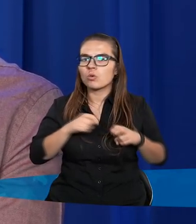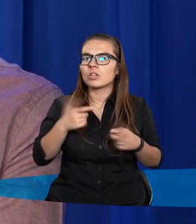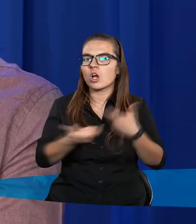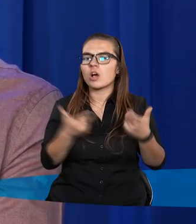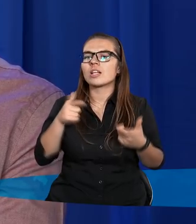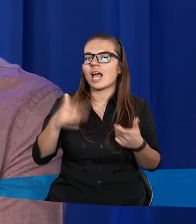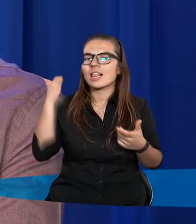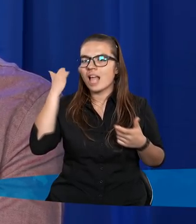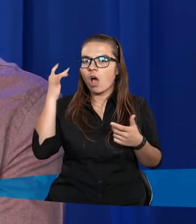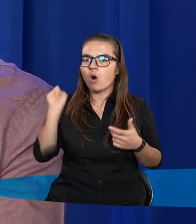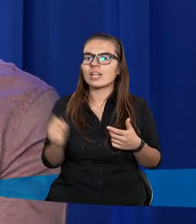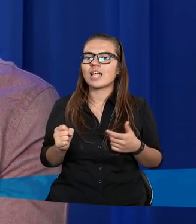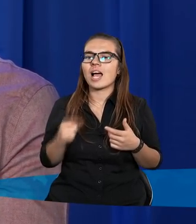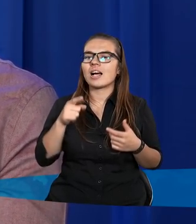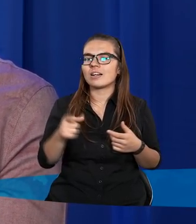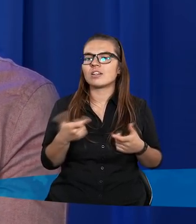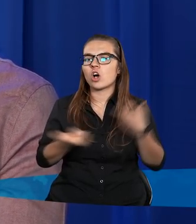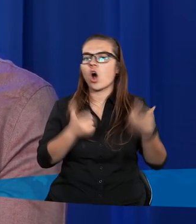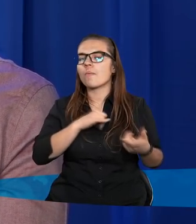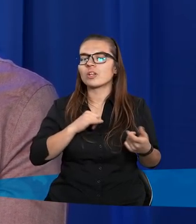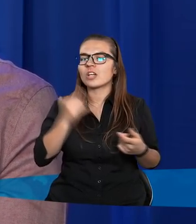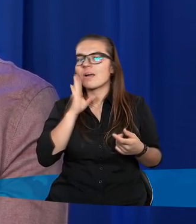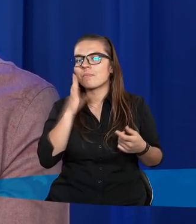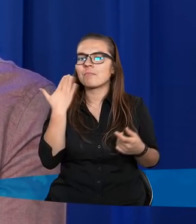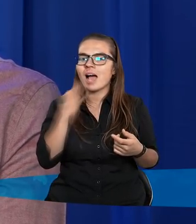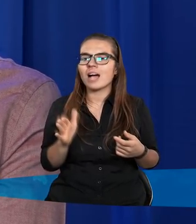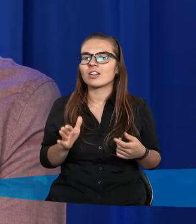Wtedy ta teoria, ona taka się robi bardzo